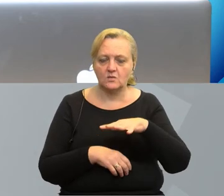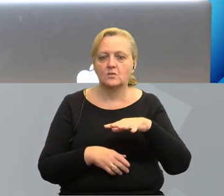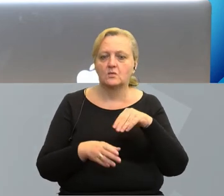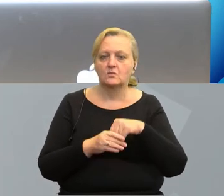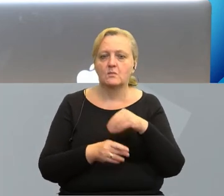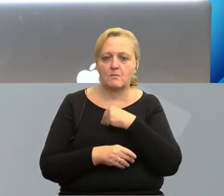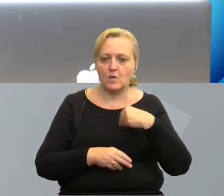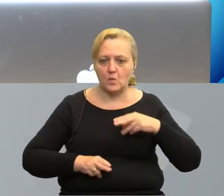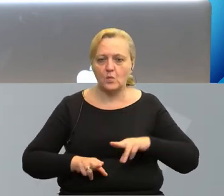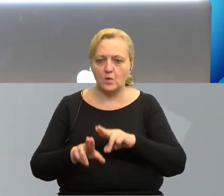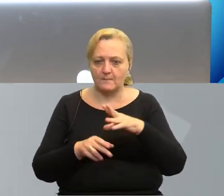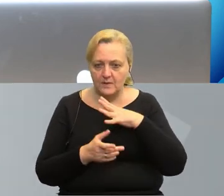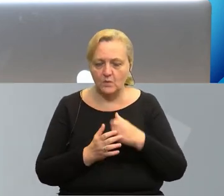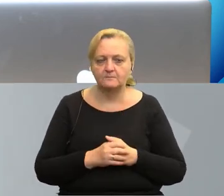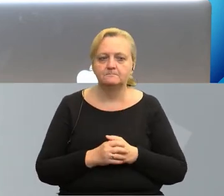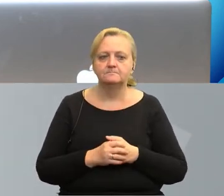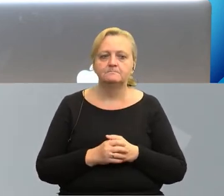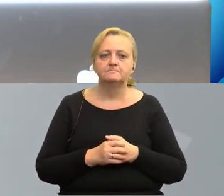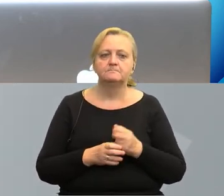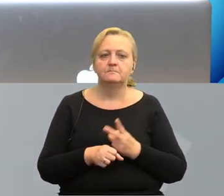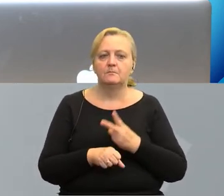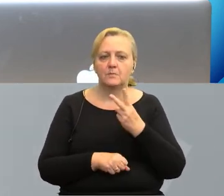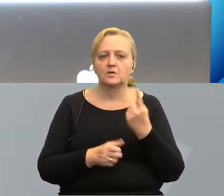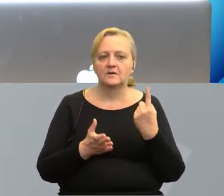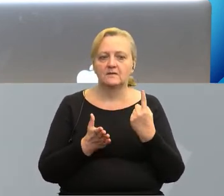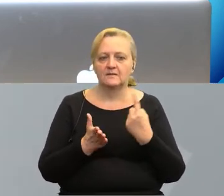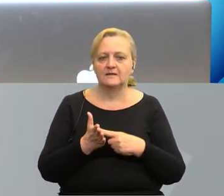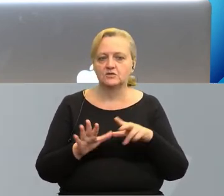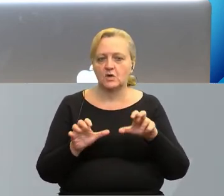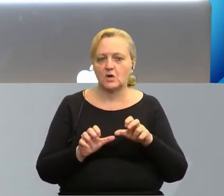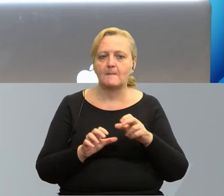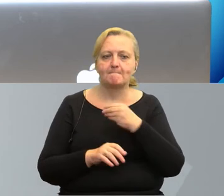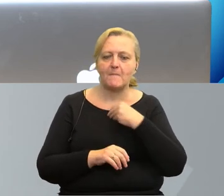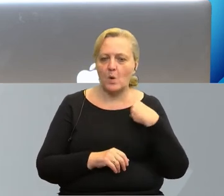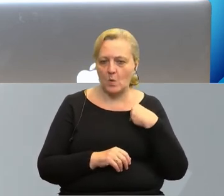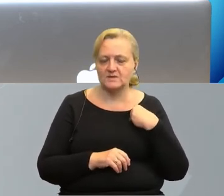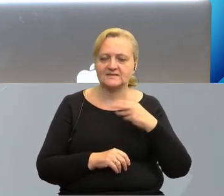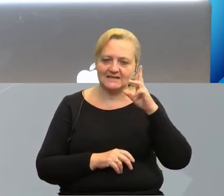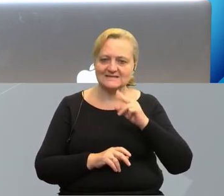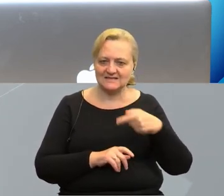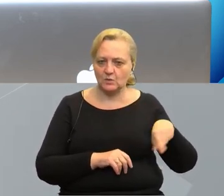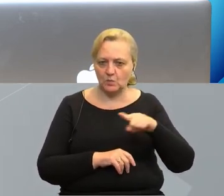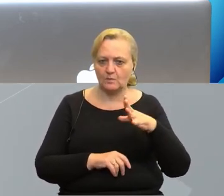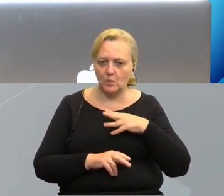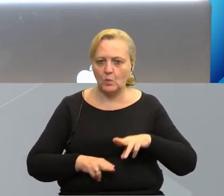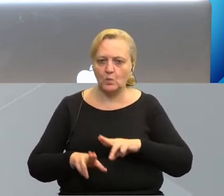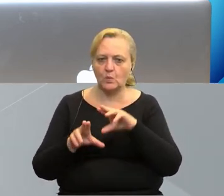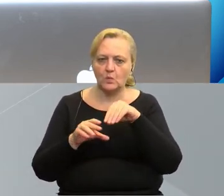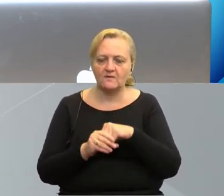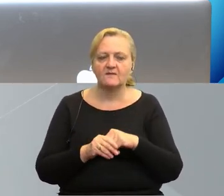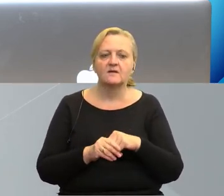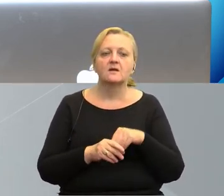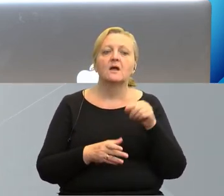Polska uczestniczy, ponad 1800 polskich instytucji uczestniczyło w prawie